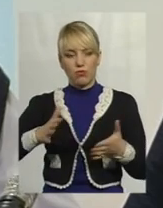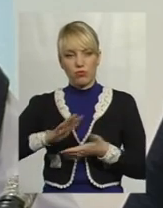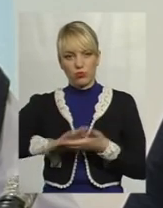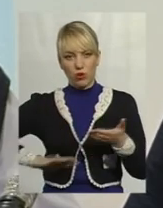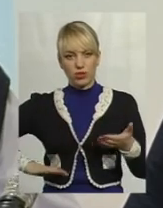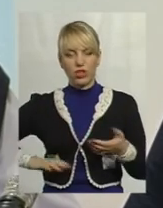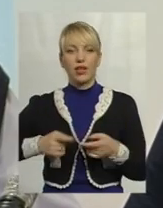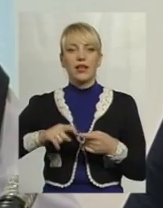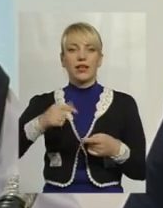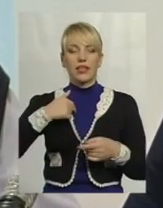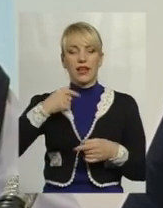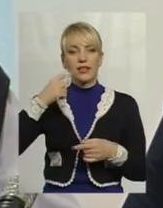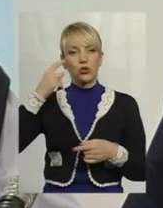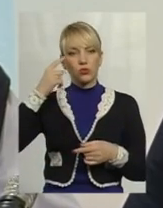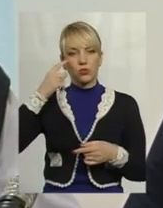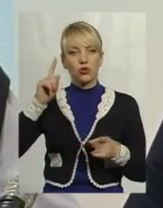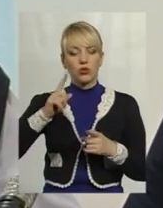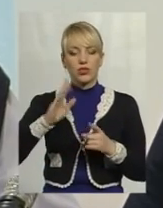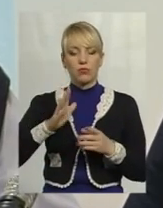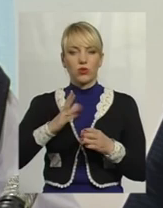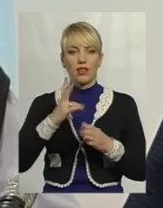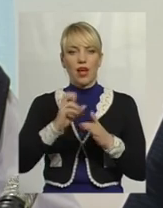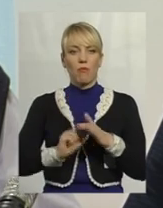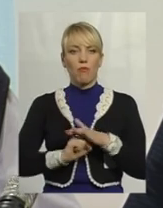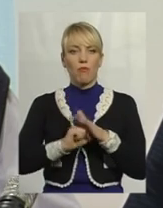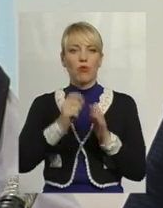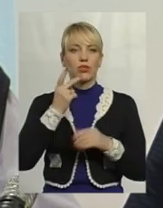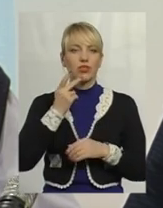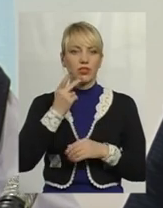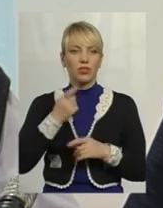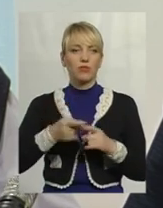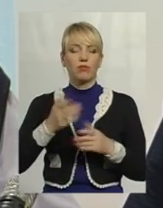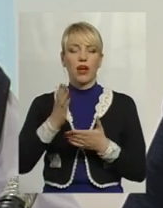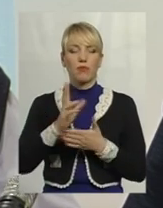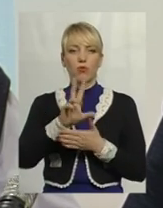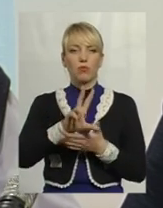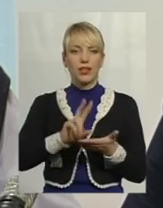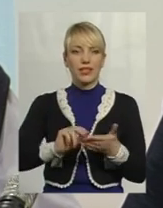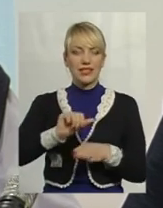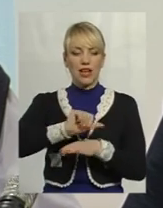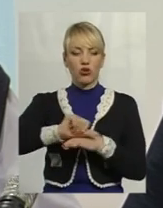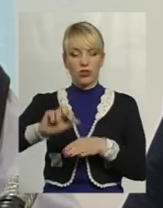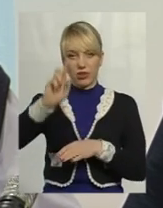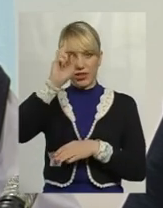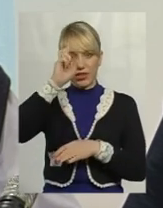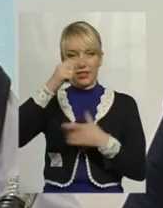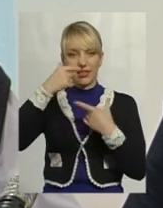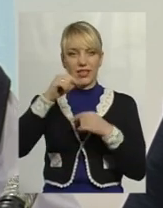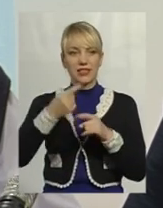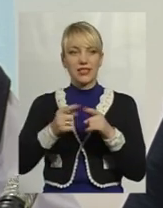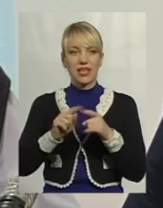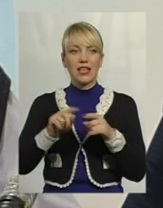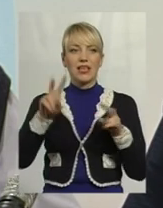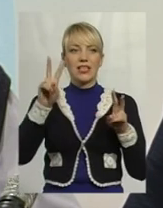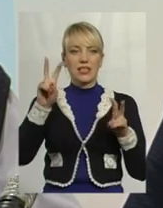буде на постійному. Ми ж маємо приклади закордонних країн, де це називається